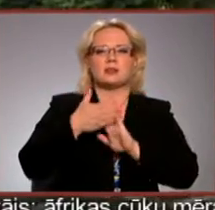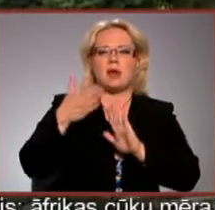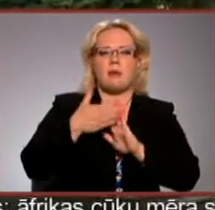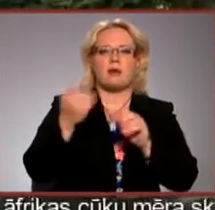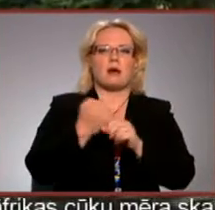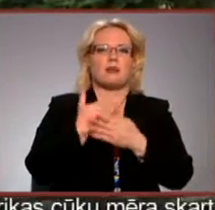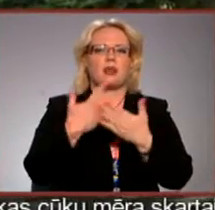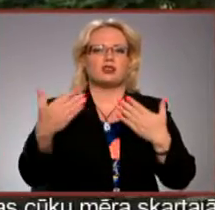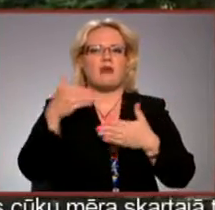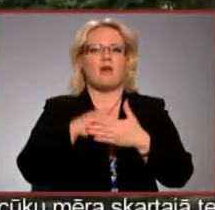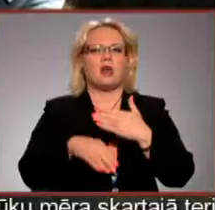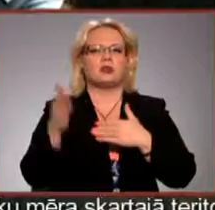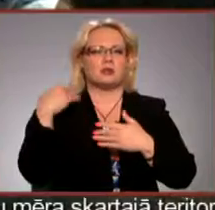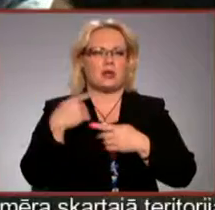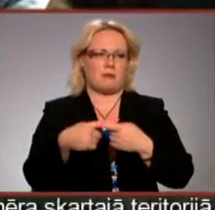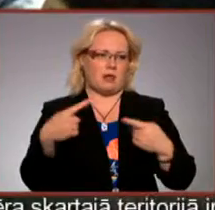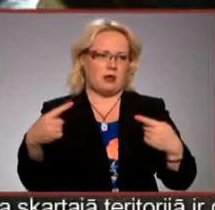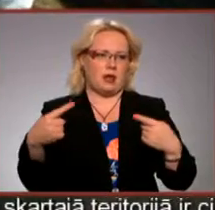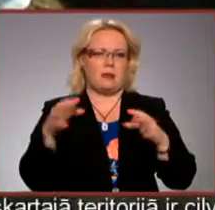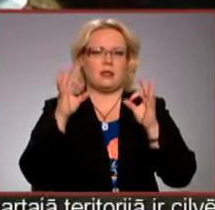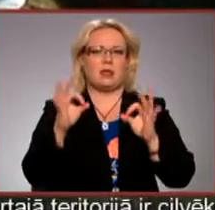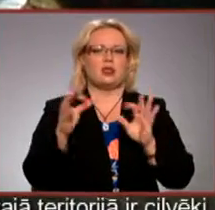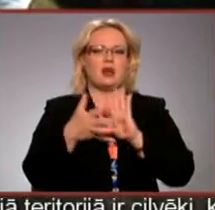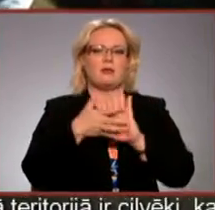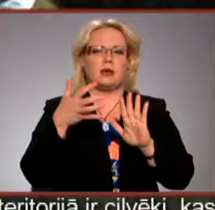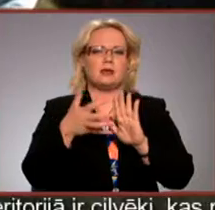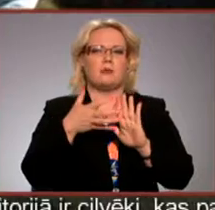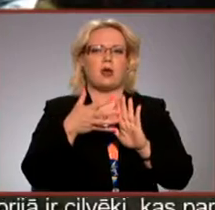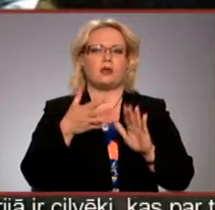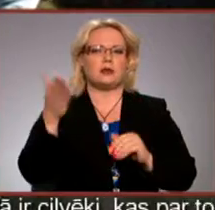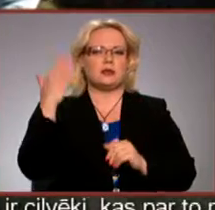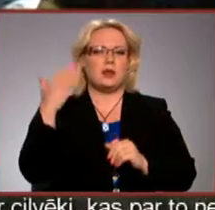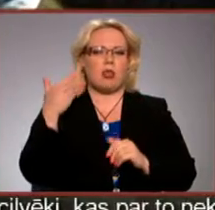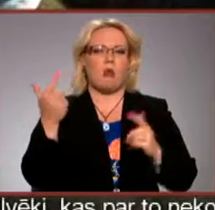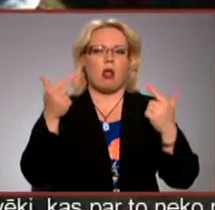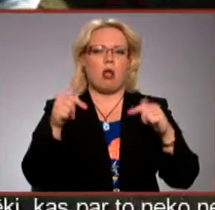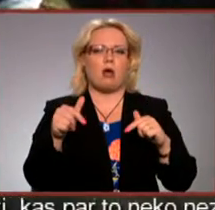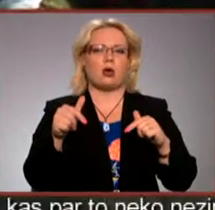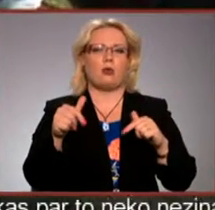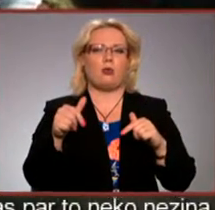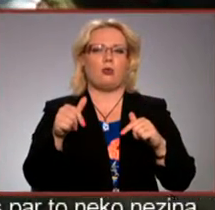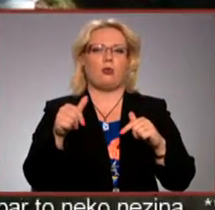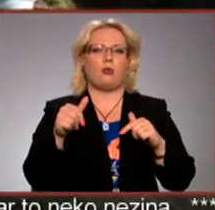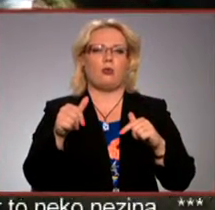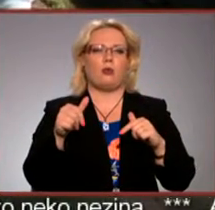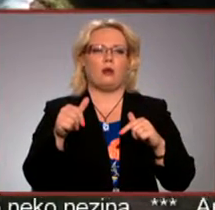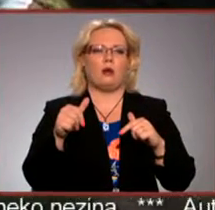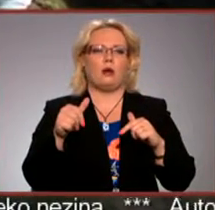dažādiem vēsturiskiem materiāliem. Tiešām izmantoju seno laikumu, dakstiņu